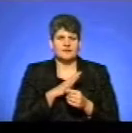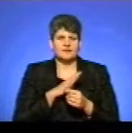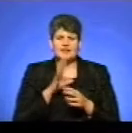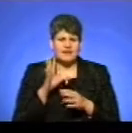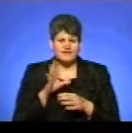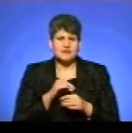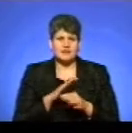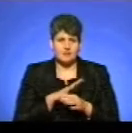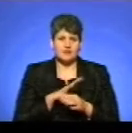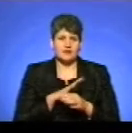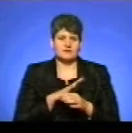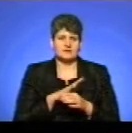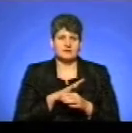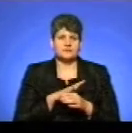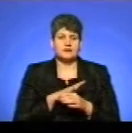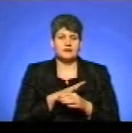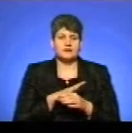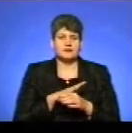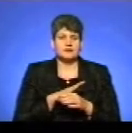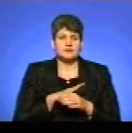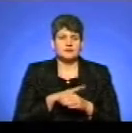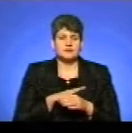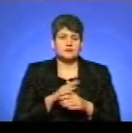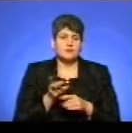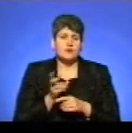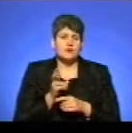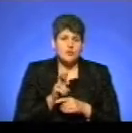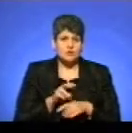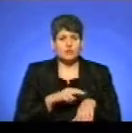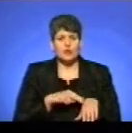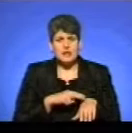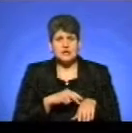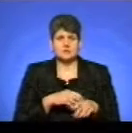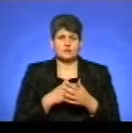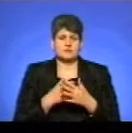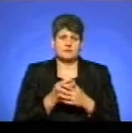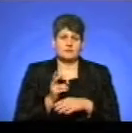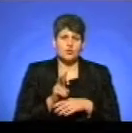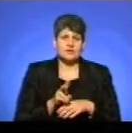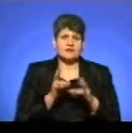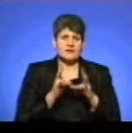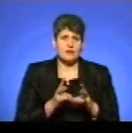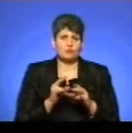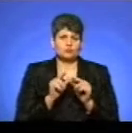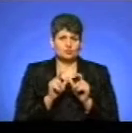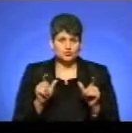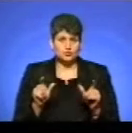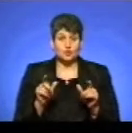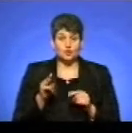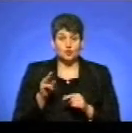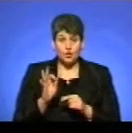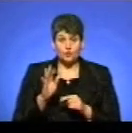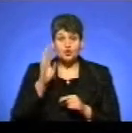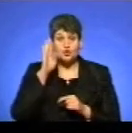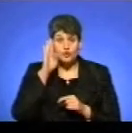не всі, але деякі жертви насилля, я маю на увазі, звертаються у поліцію, звертаються у травмпункти і так далі, то